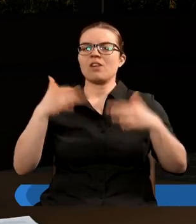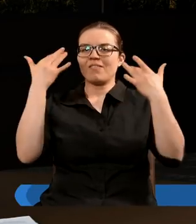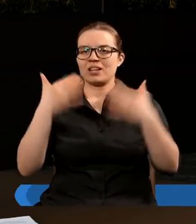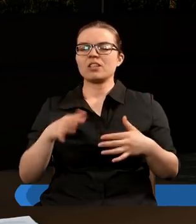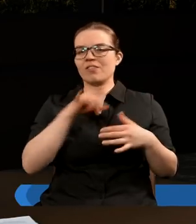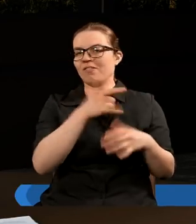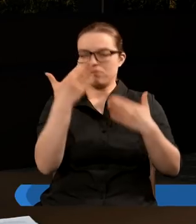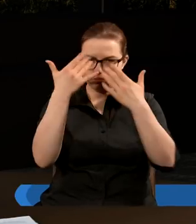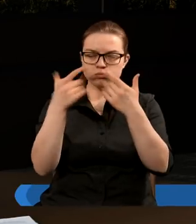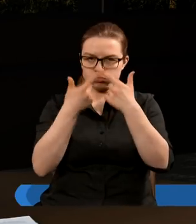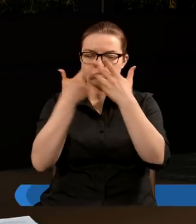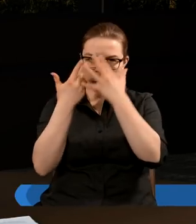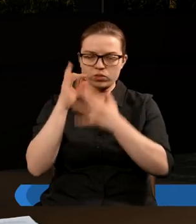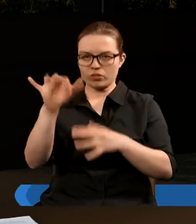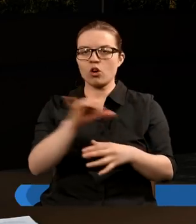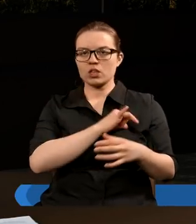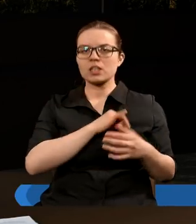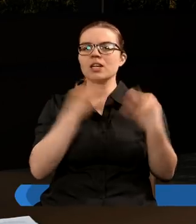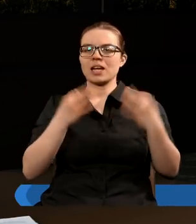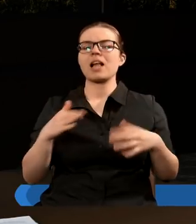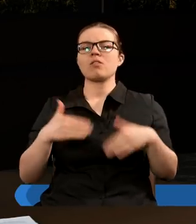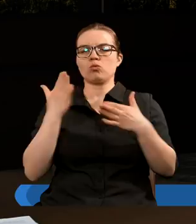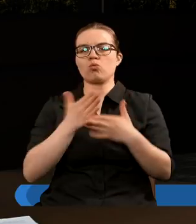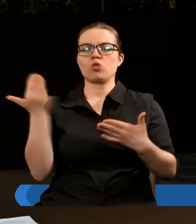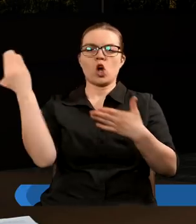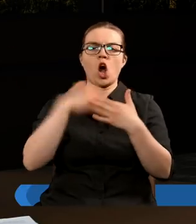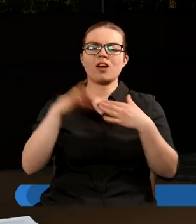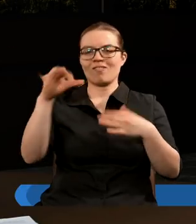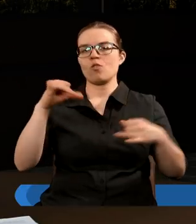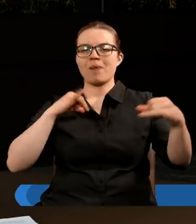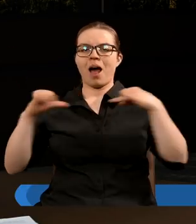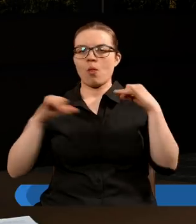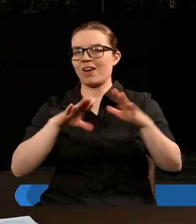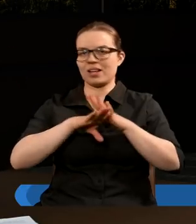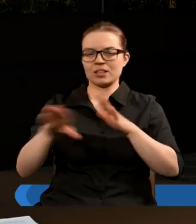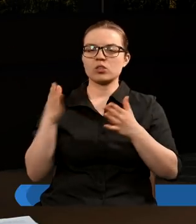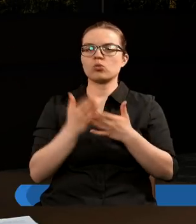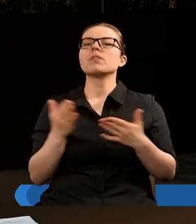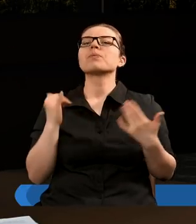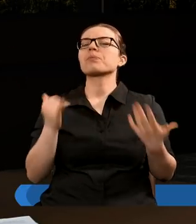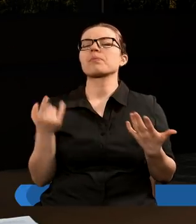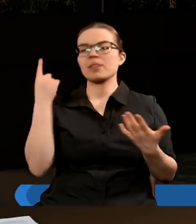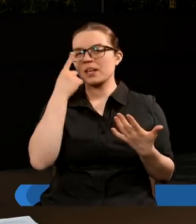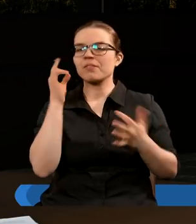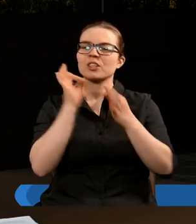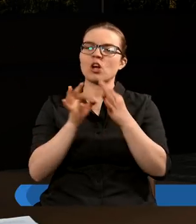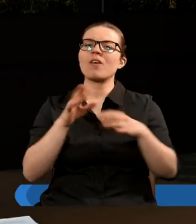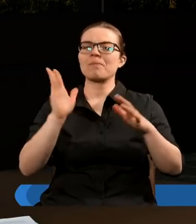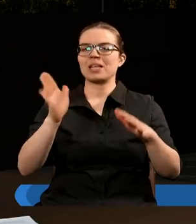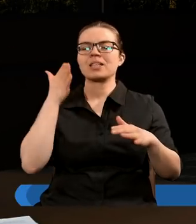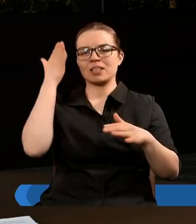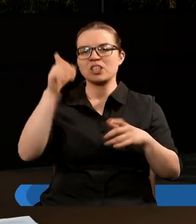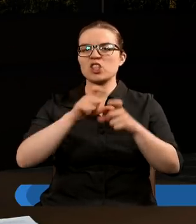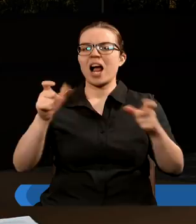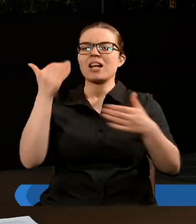wszystkie jego grzechy i powiedział, że teraz już nadejdzie koniec jego panowania i myślę, że dokładnie tak się stanie też w